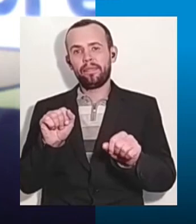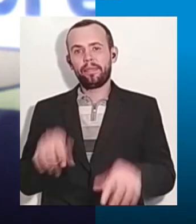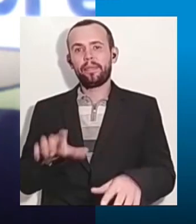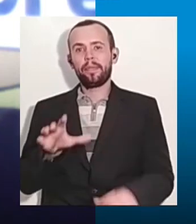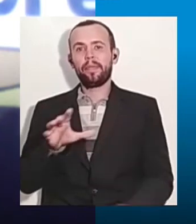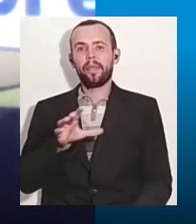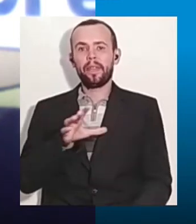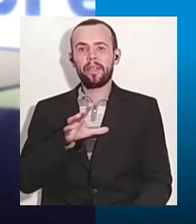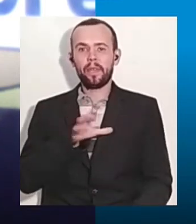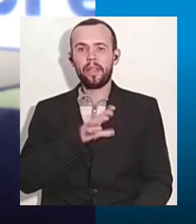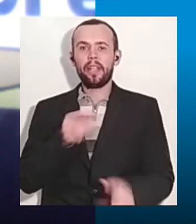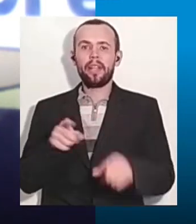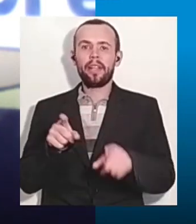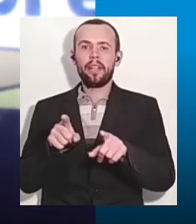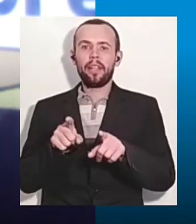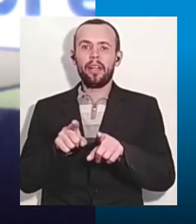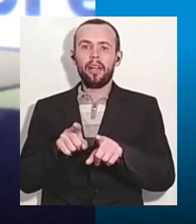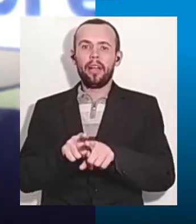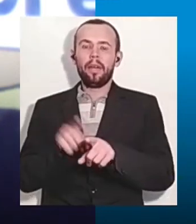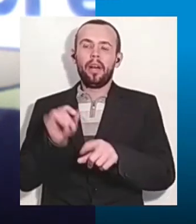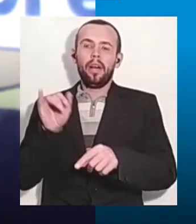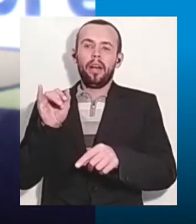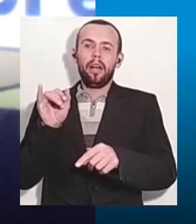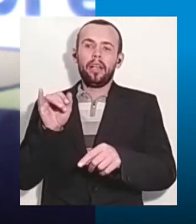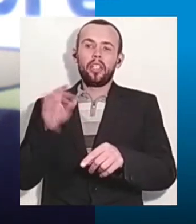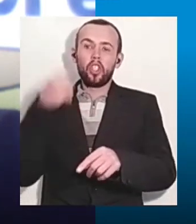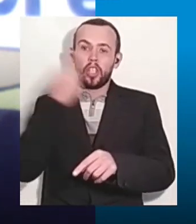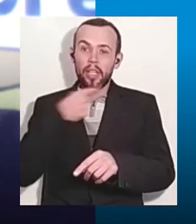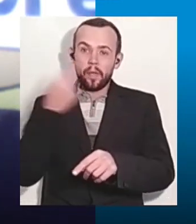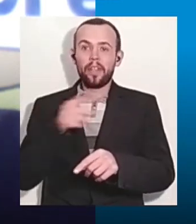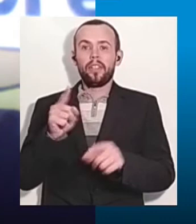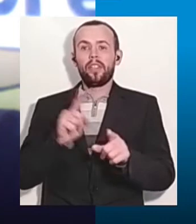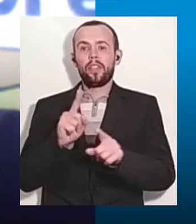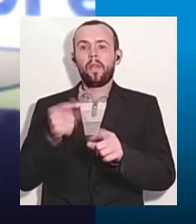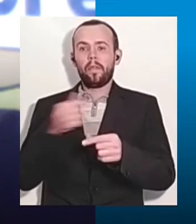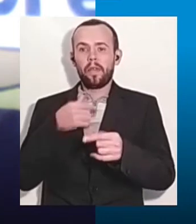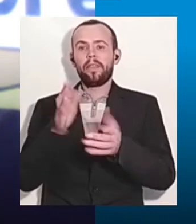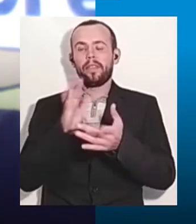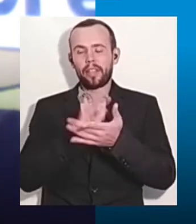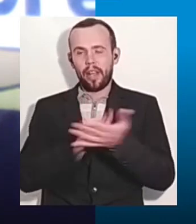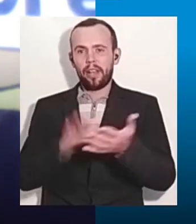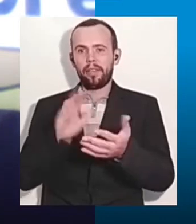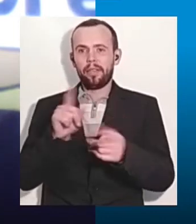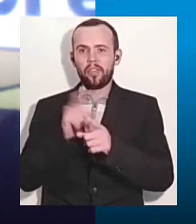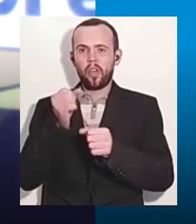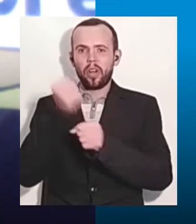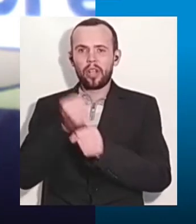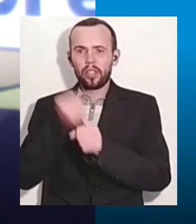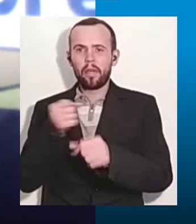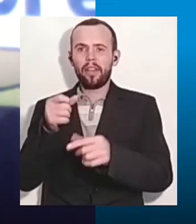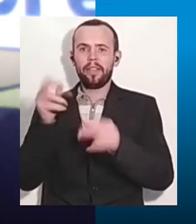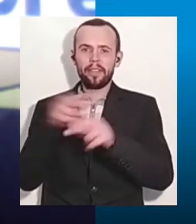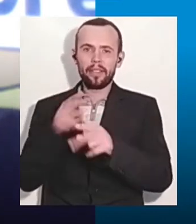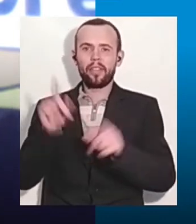постійний стрес. І без допомоги з цим справитись дуже тяжко. Люба